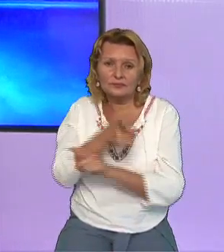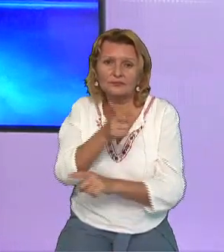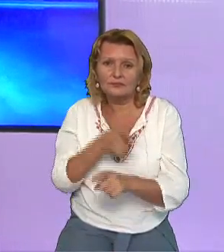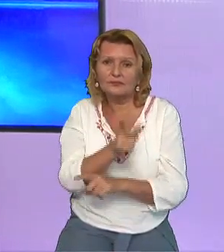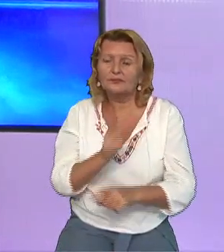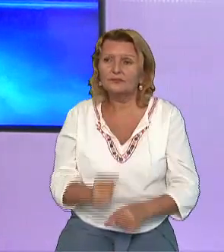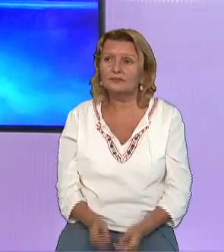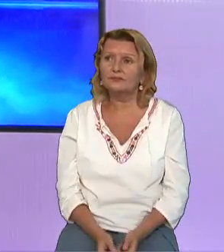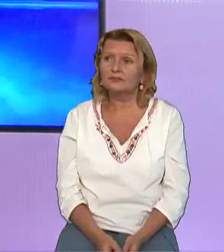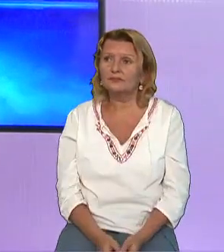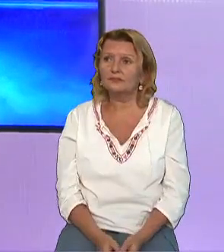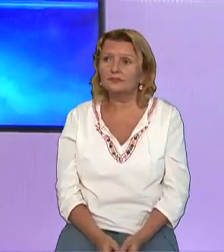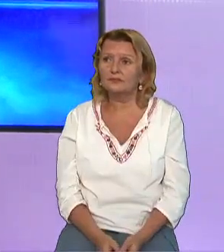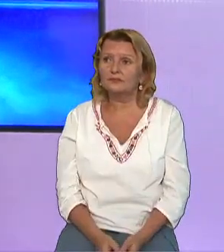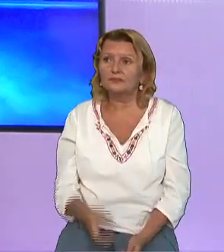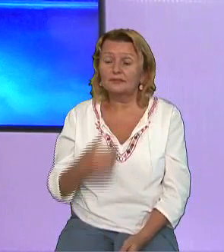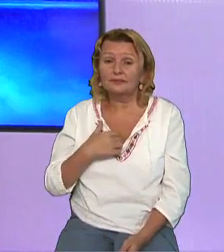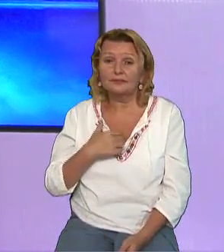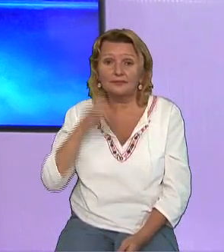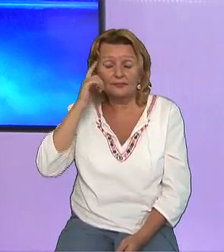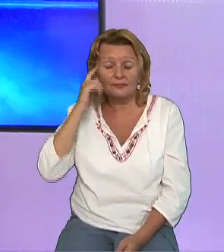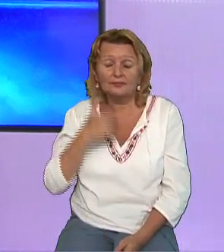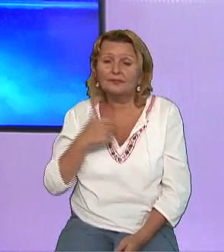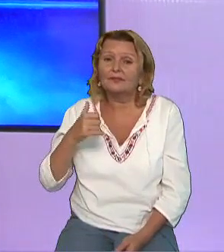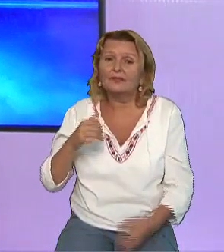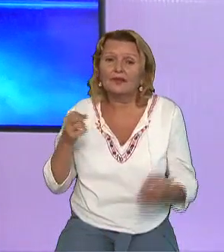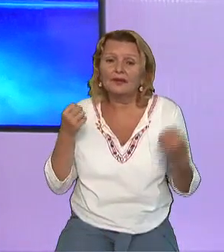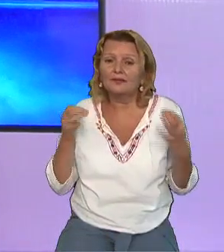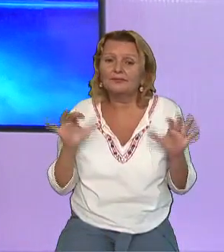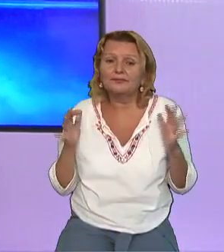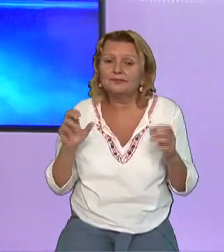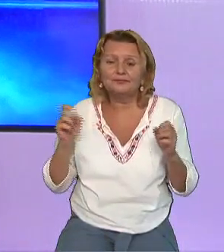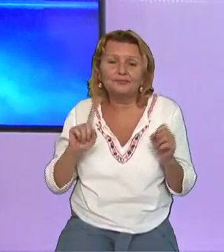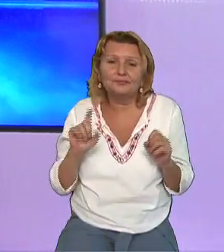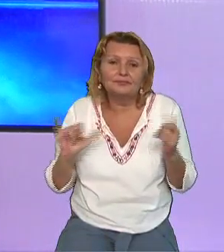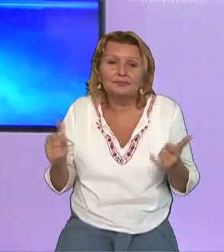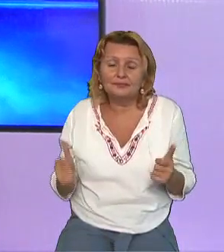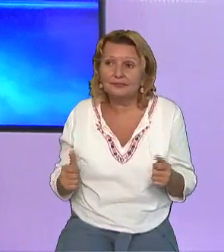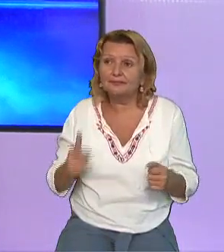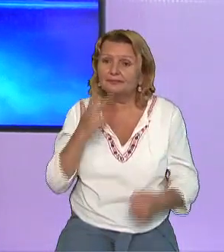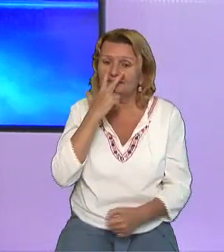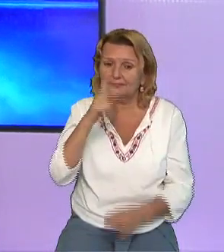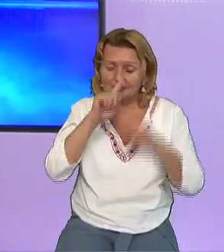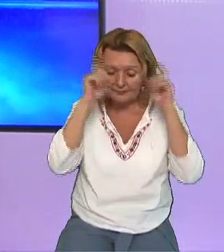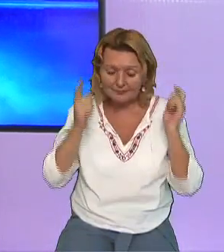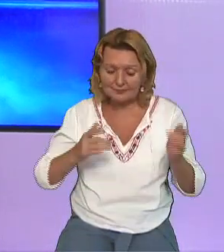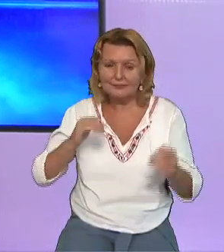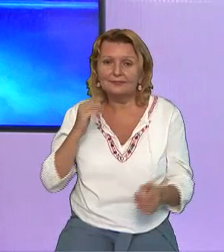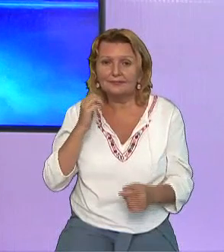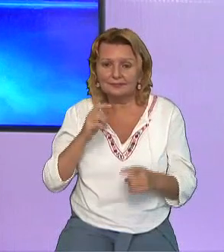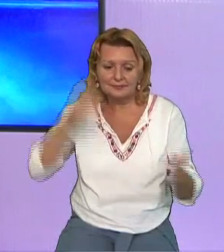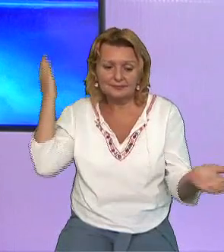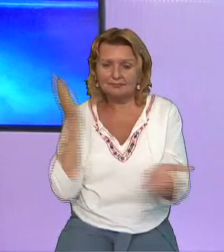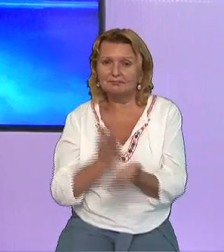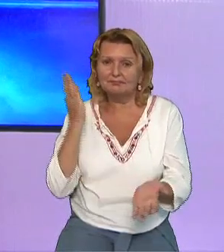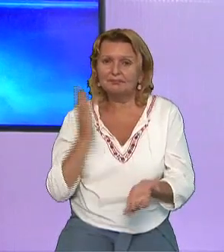întâmplat un lucru. Și azi dimineață mi s-a întâmplat, Cum am deschis telefonul imediat, Am fost lovit. Pentru că